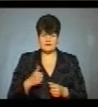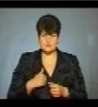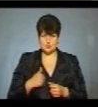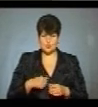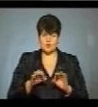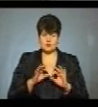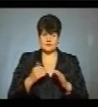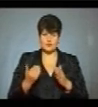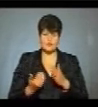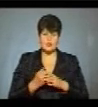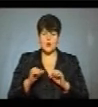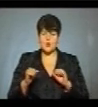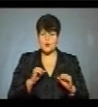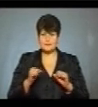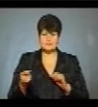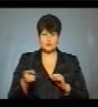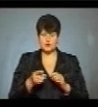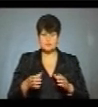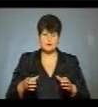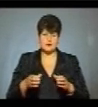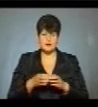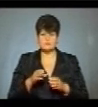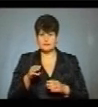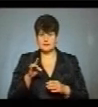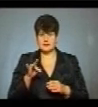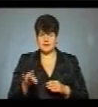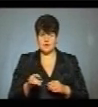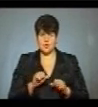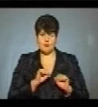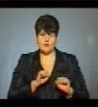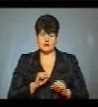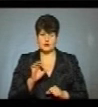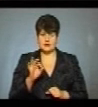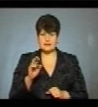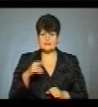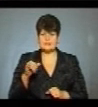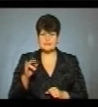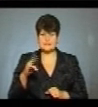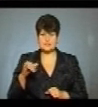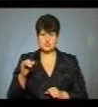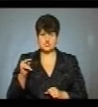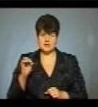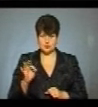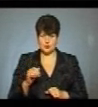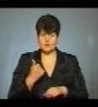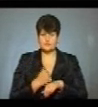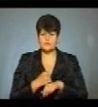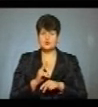Розповів новинам командир Тернопільської бригади тероборони Олег Дідіченко. Основний, хто здає